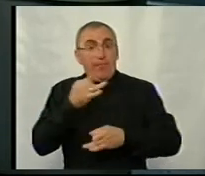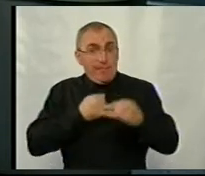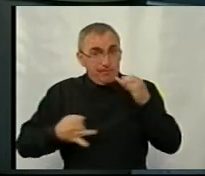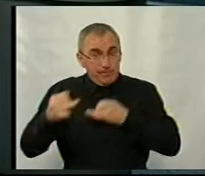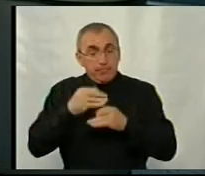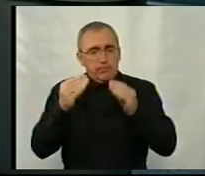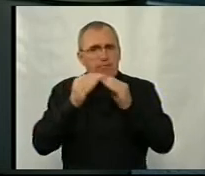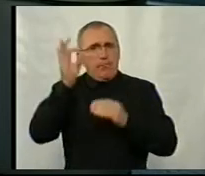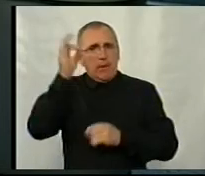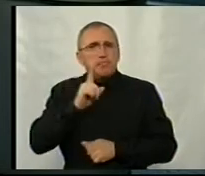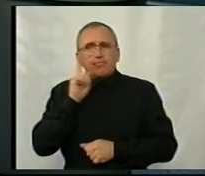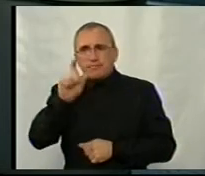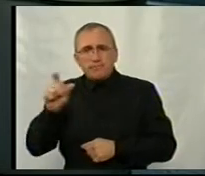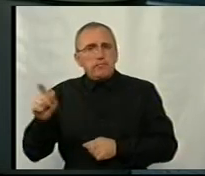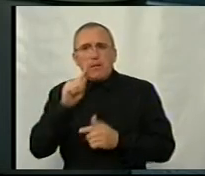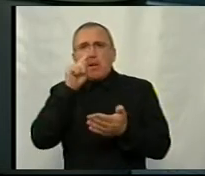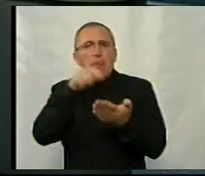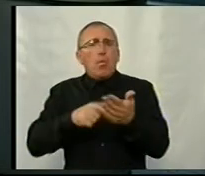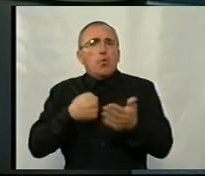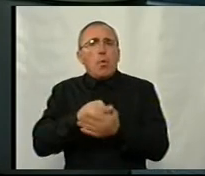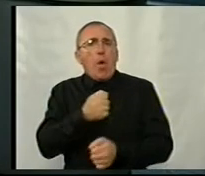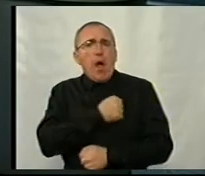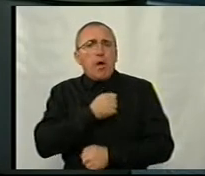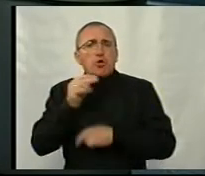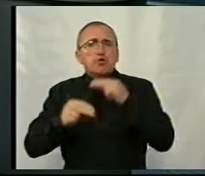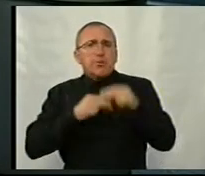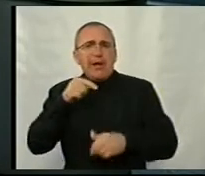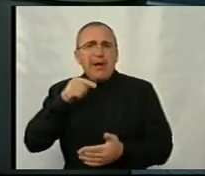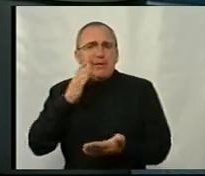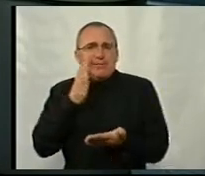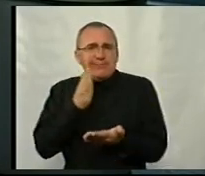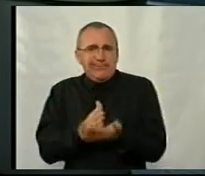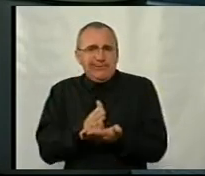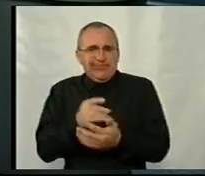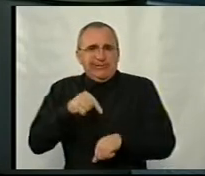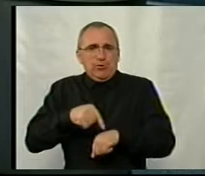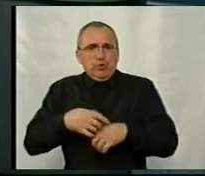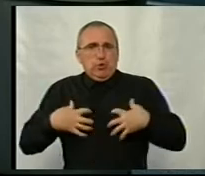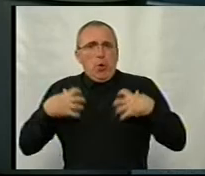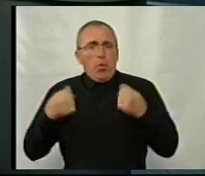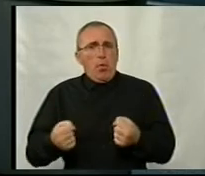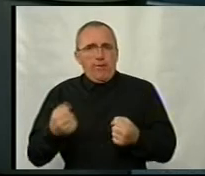10% юнаків не потрапить до армії саме через стан здоров'я. Це ваші слова. А